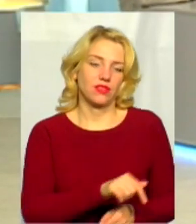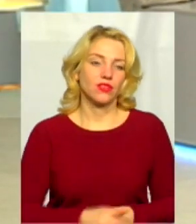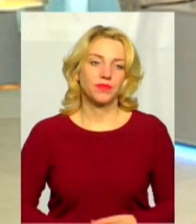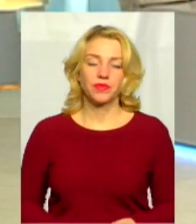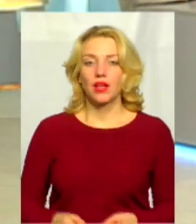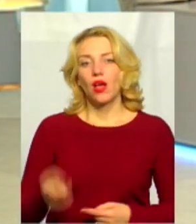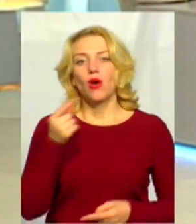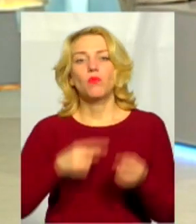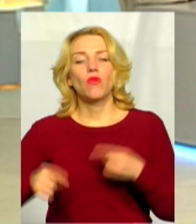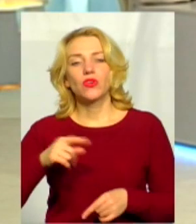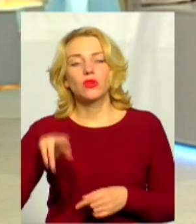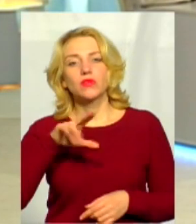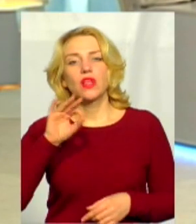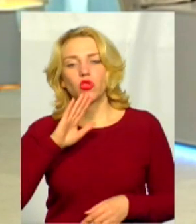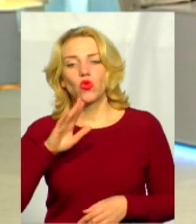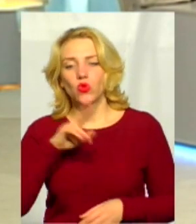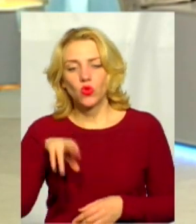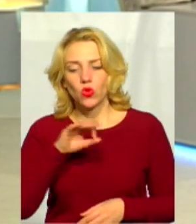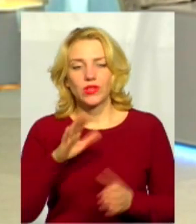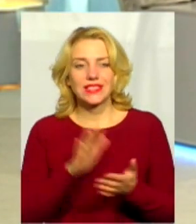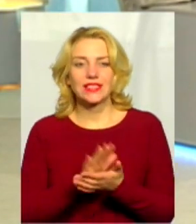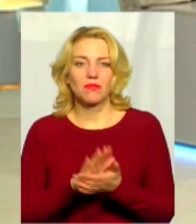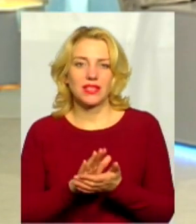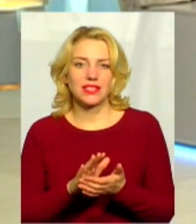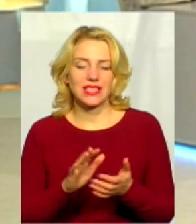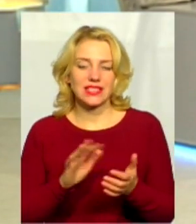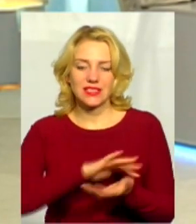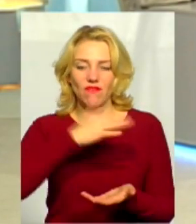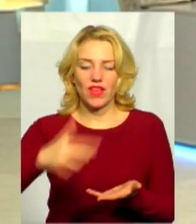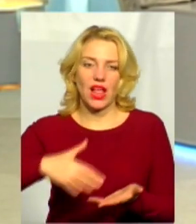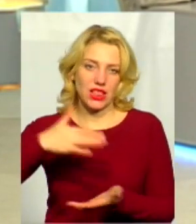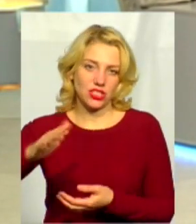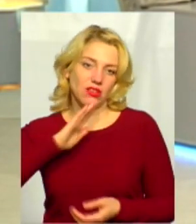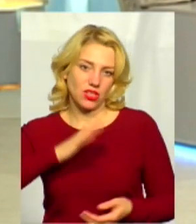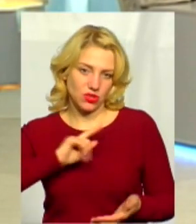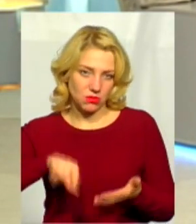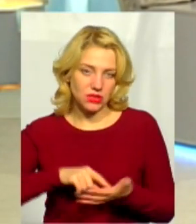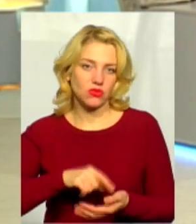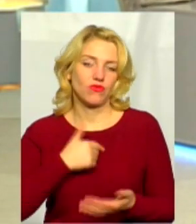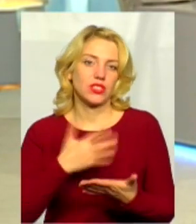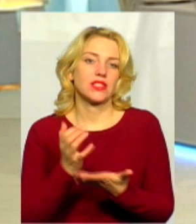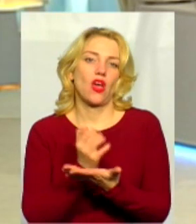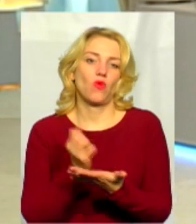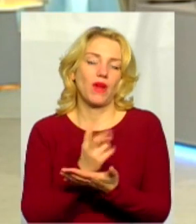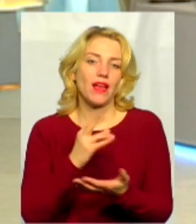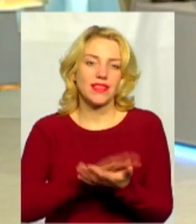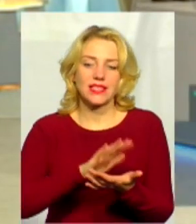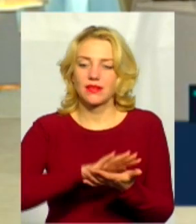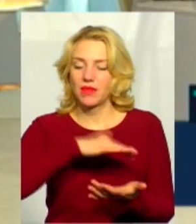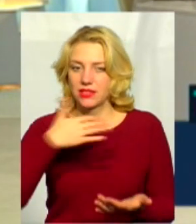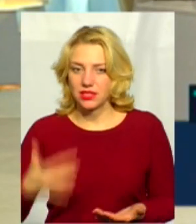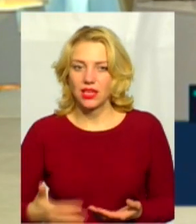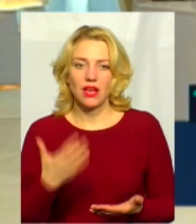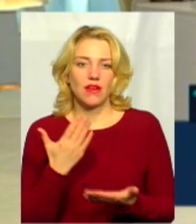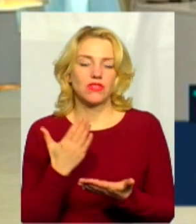сміттєзвалища. Наше місто вже заробляє на смітті, на полігоні працює ця газова станція. А